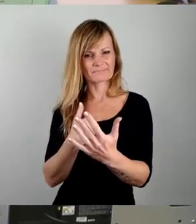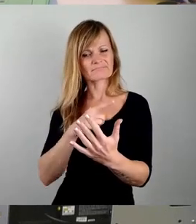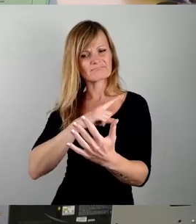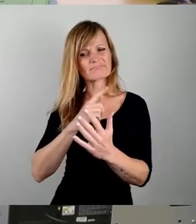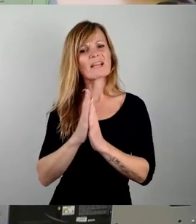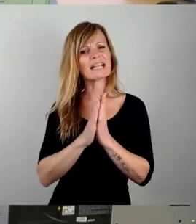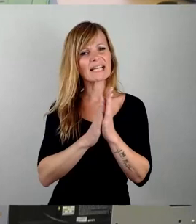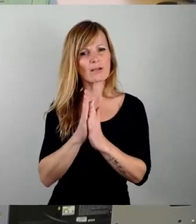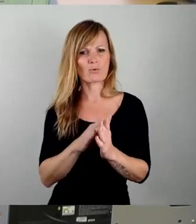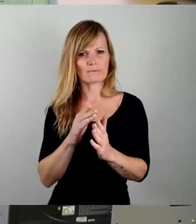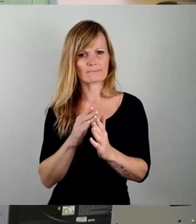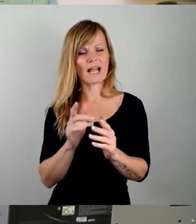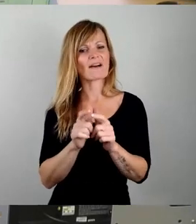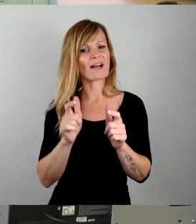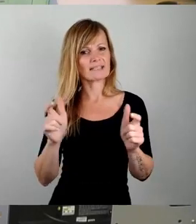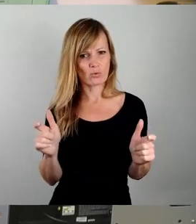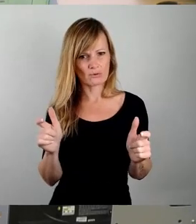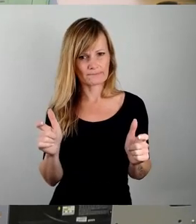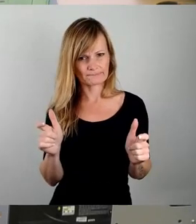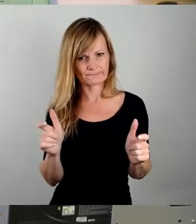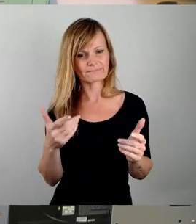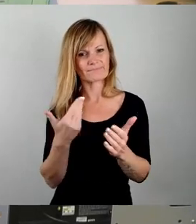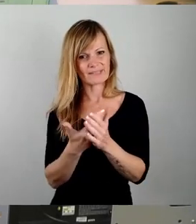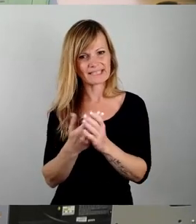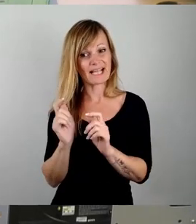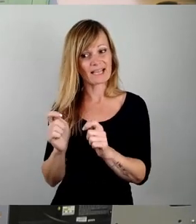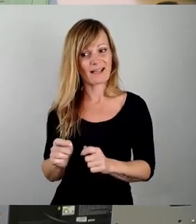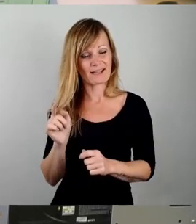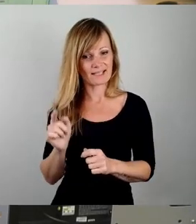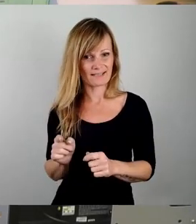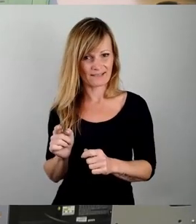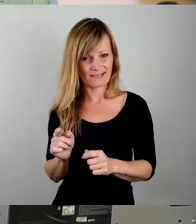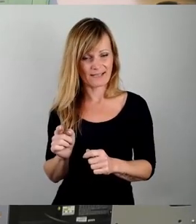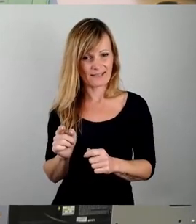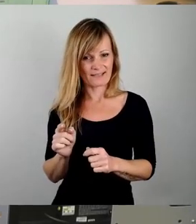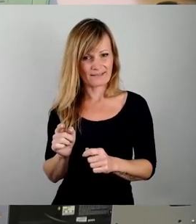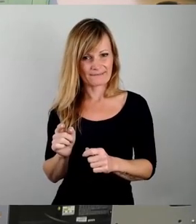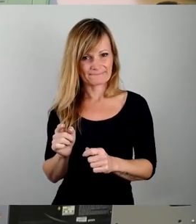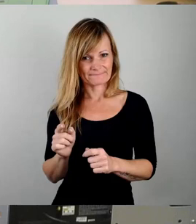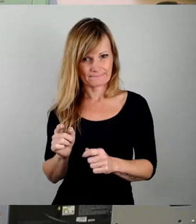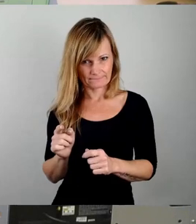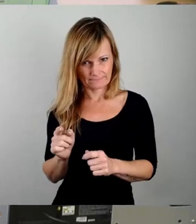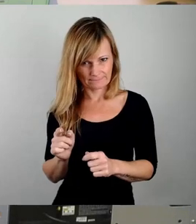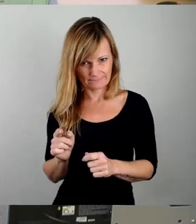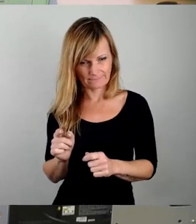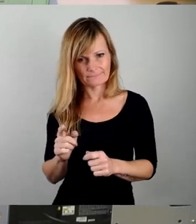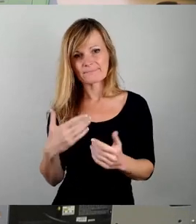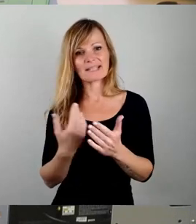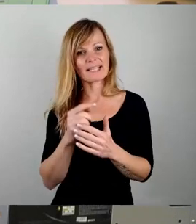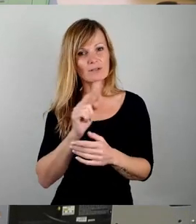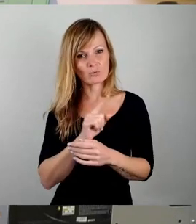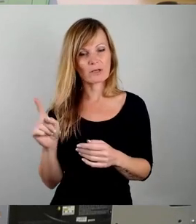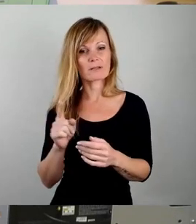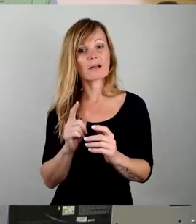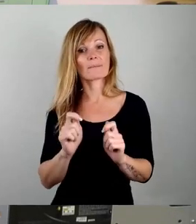des Dissidentenantrages, nicht nur die beabsichtigte Ausschreibung oder Umnutzung